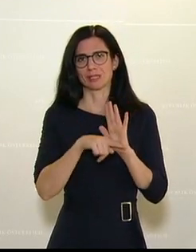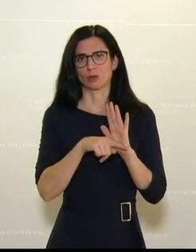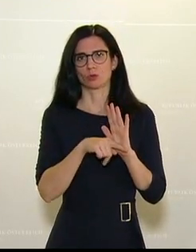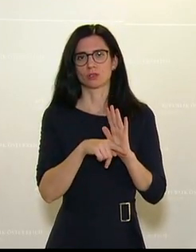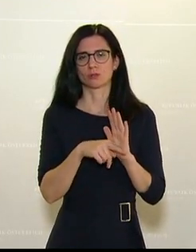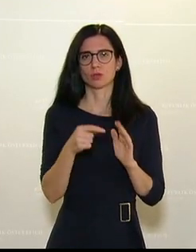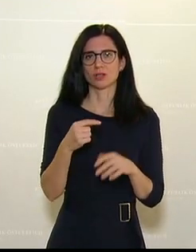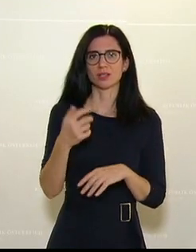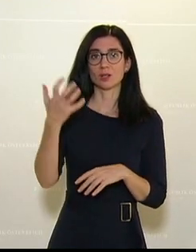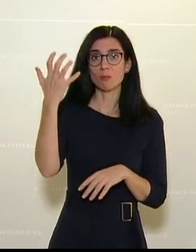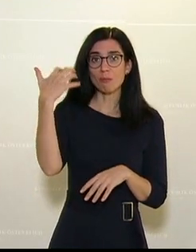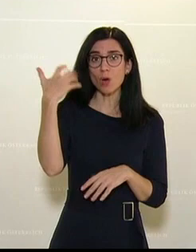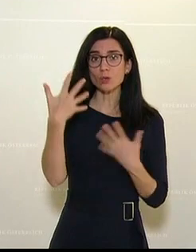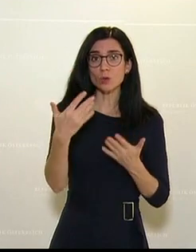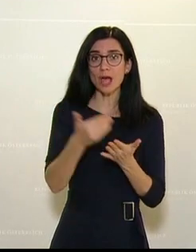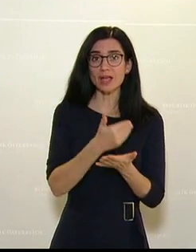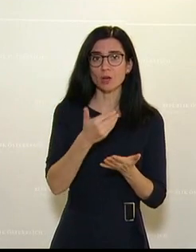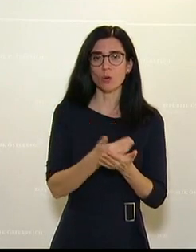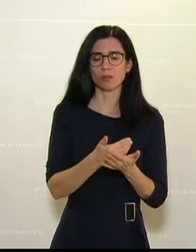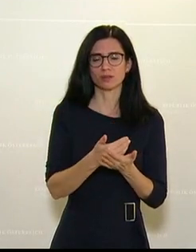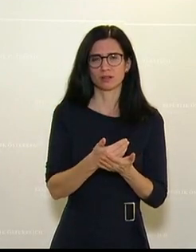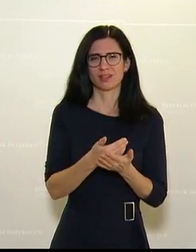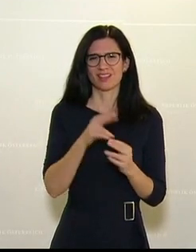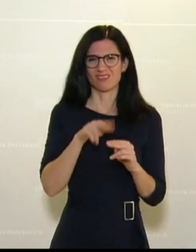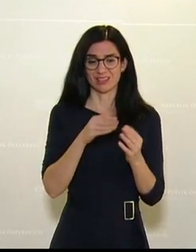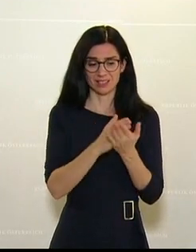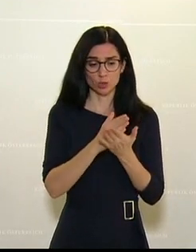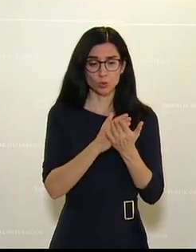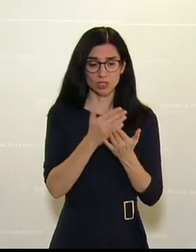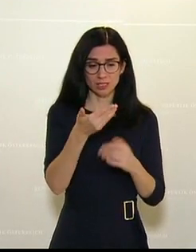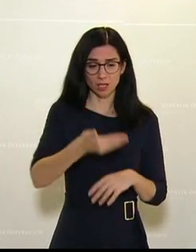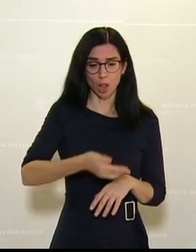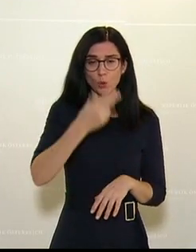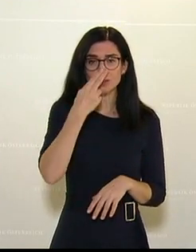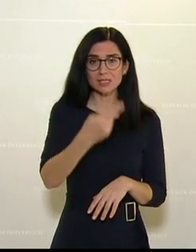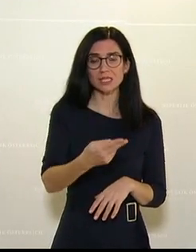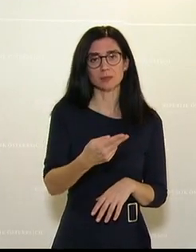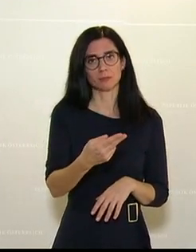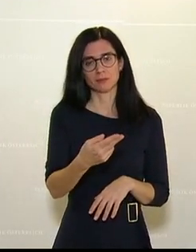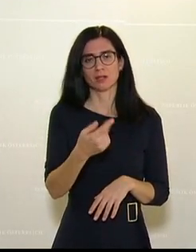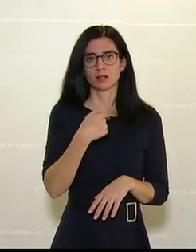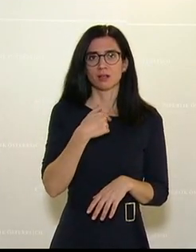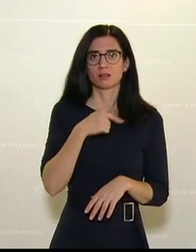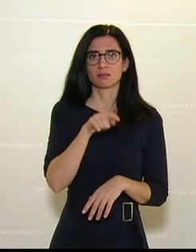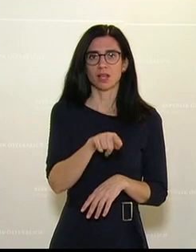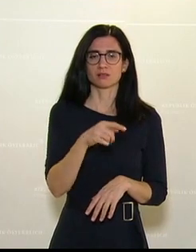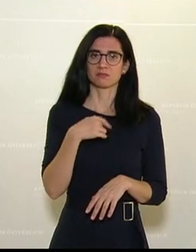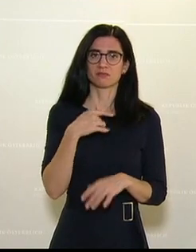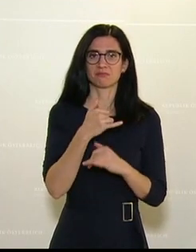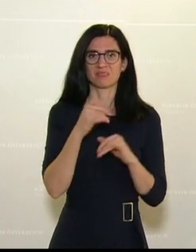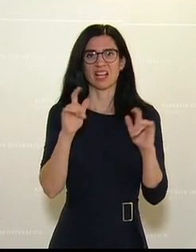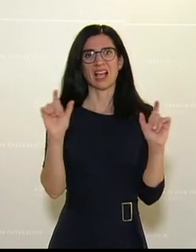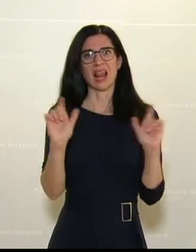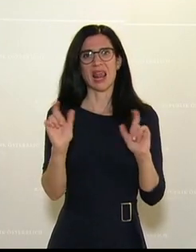das bäuerliche Einkommen, dann weiß man, dass hier tatsächlich ein Klassenkampf